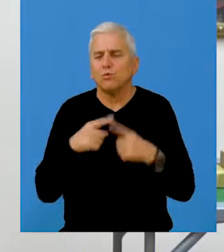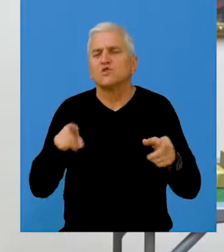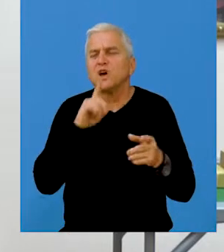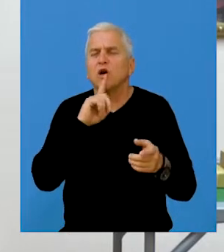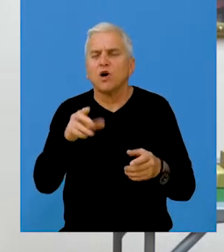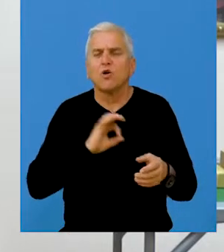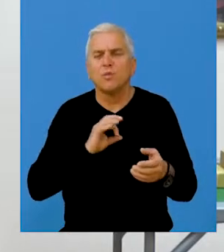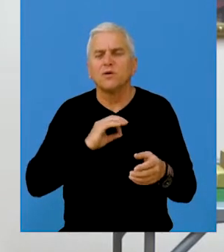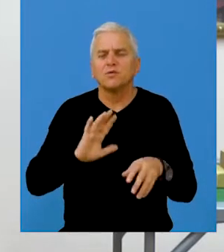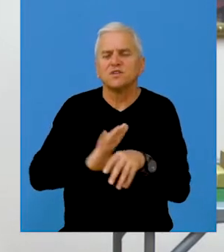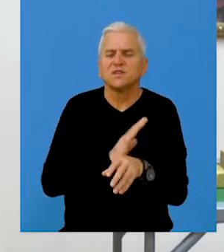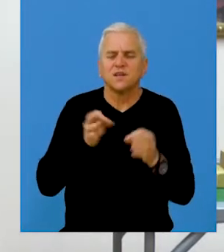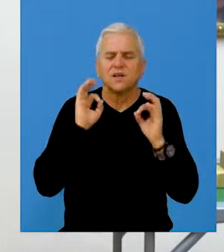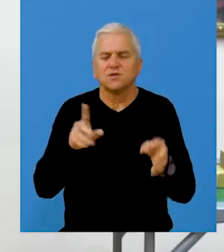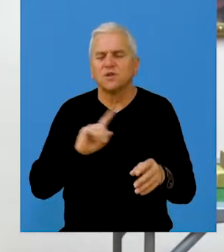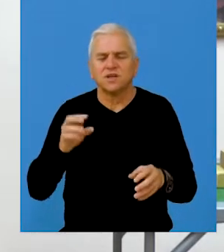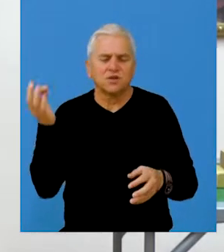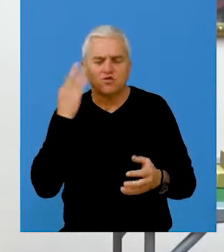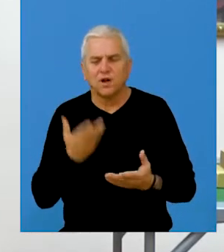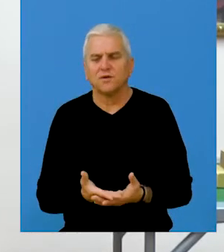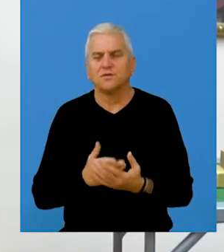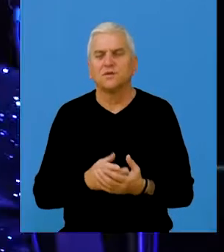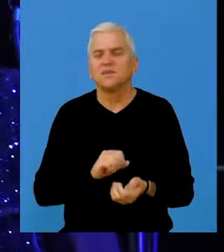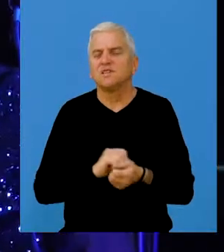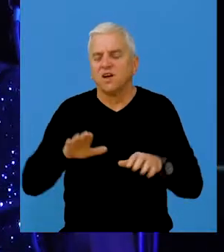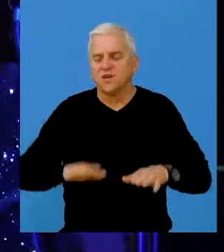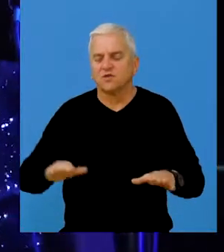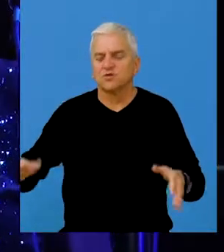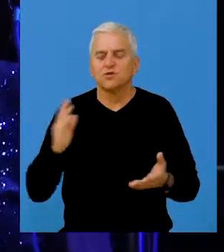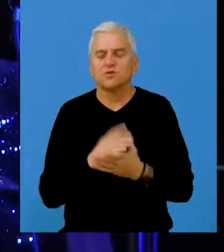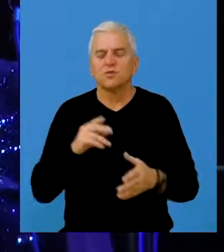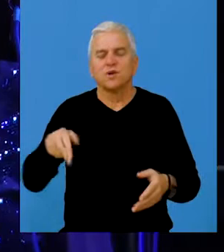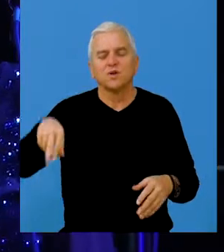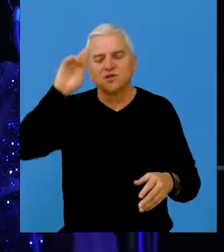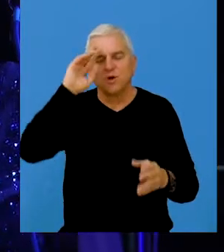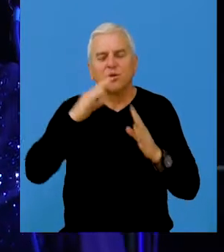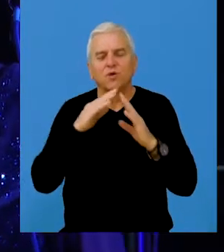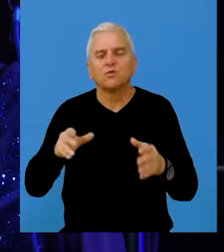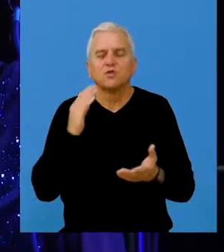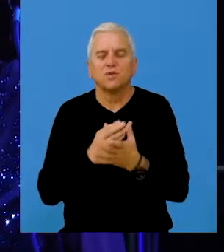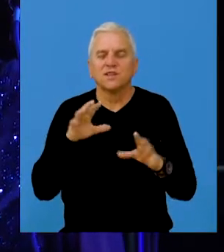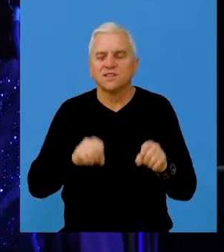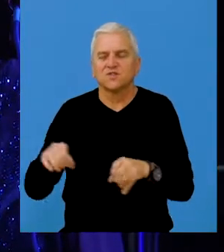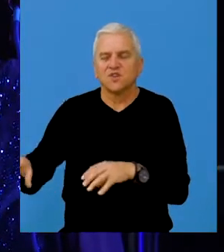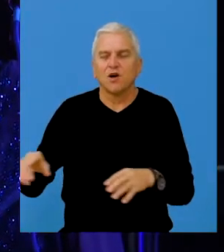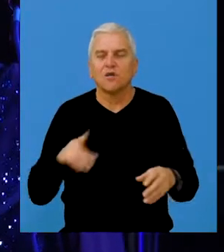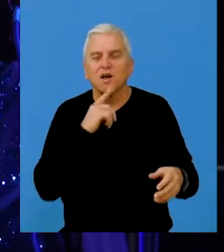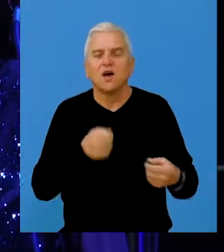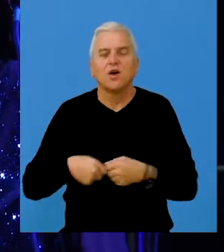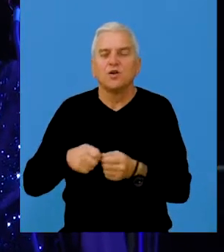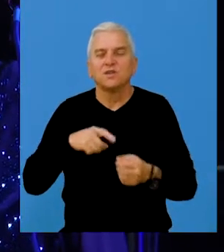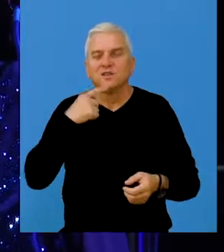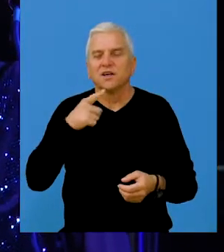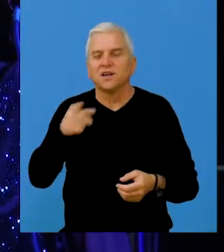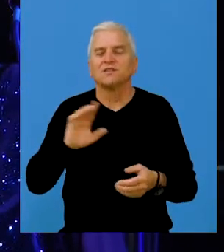Bečeju sigurno do sada nije čula. Sve stolice u dvorištu, spomen kuće Tan, bile su zauzete,